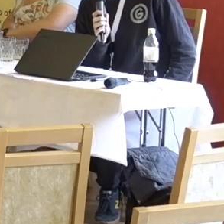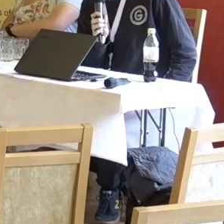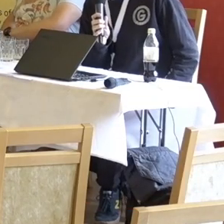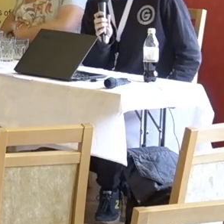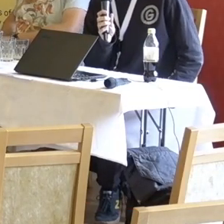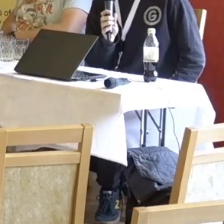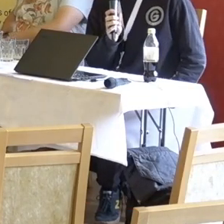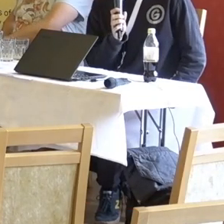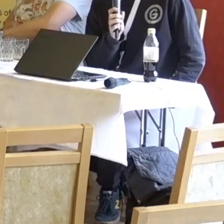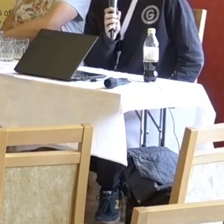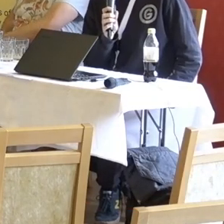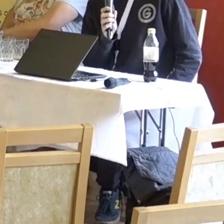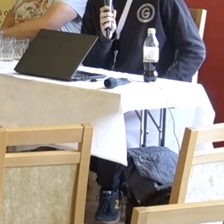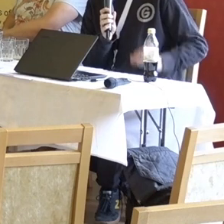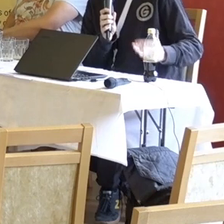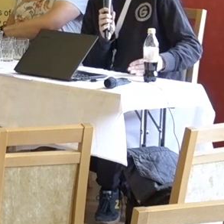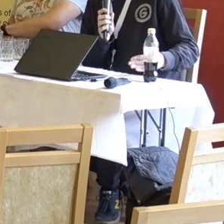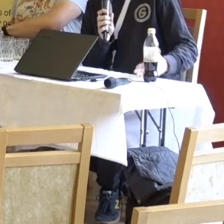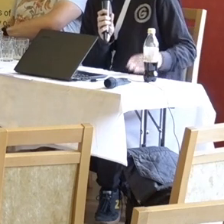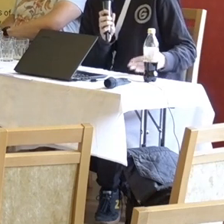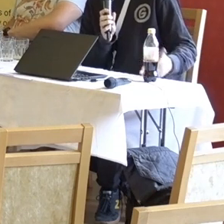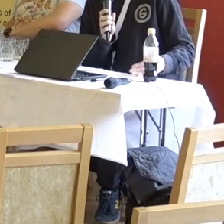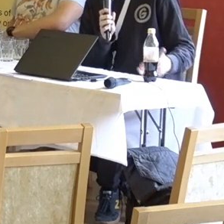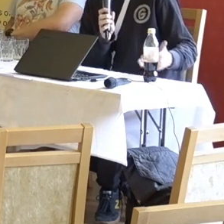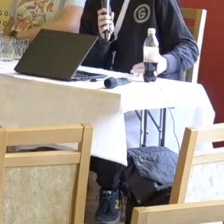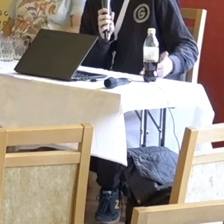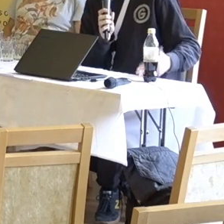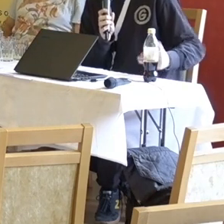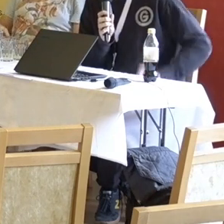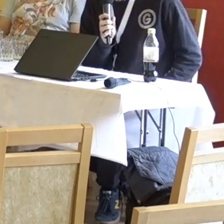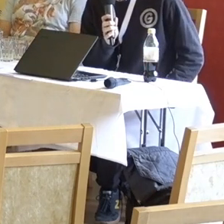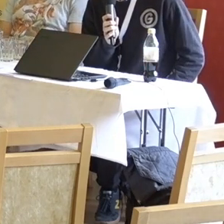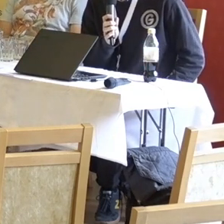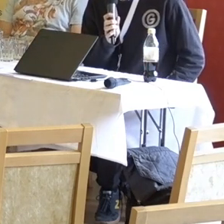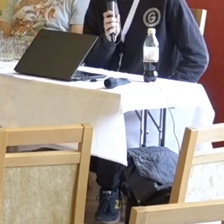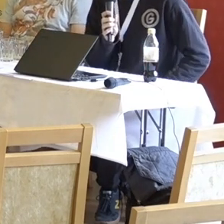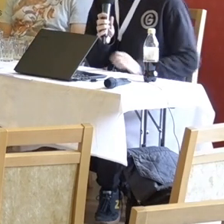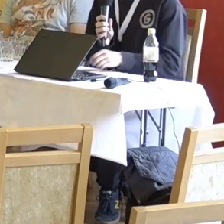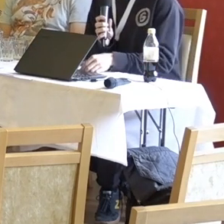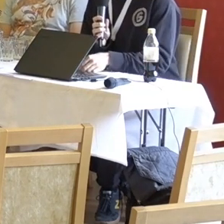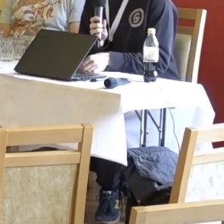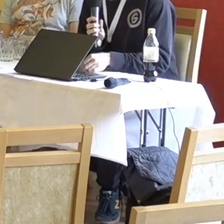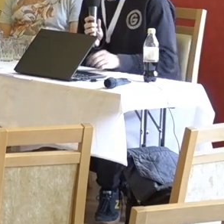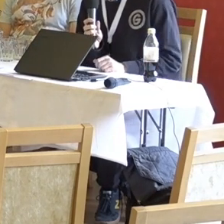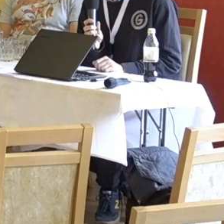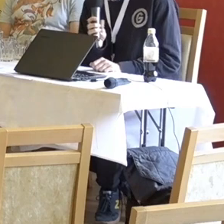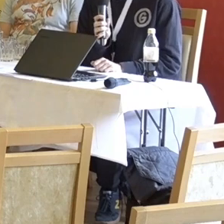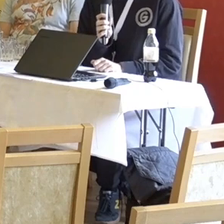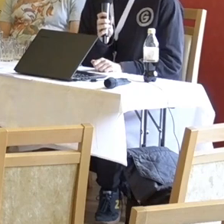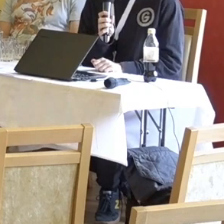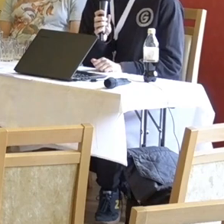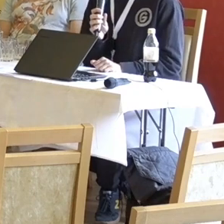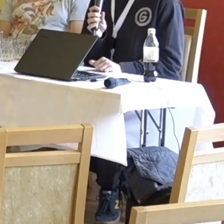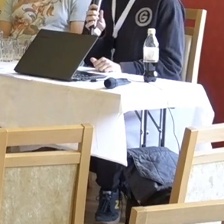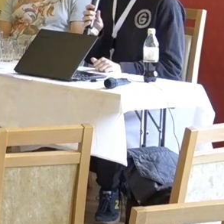kdo jste online a sledujete nás až už teďka paralelně v tuto chvíli nebo někdy se spožděním ze záznamu.